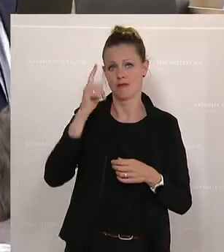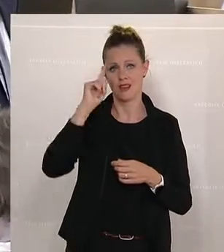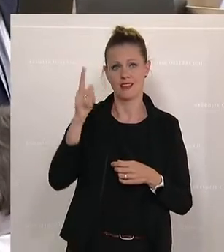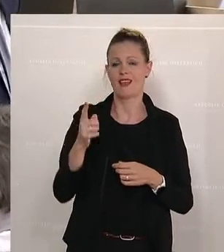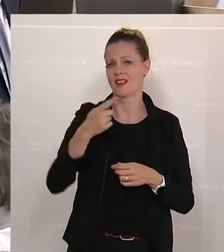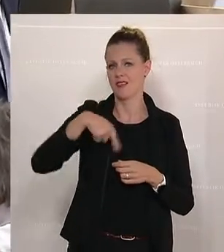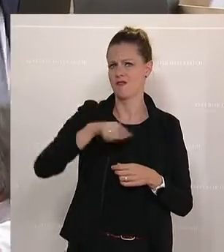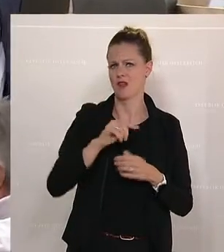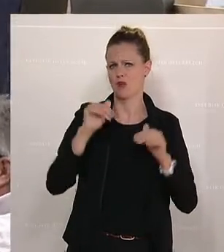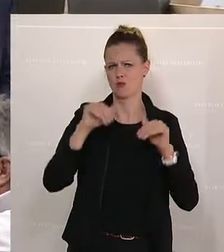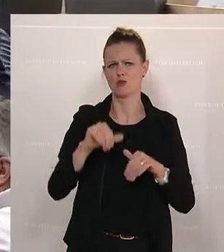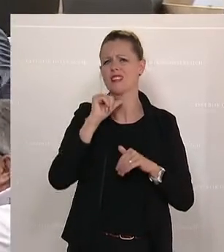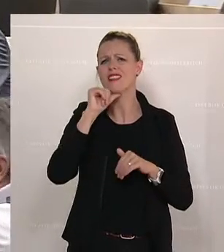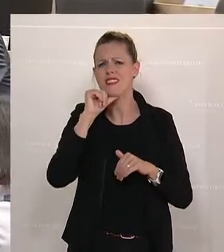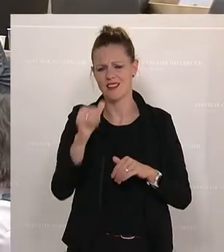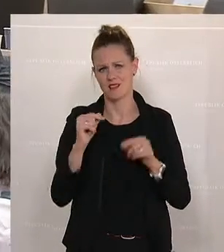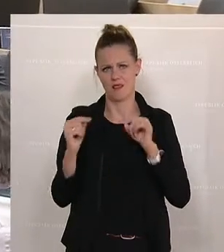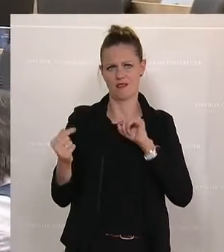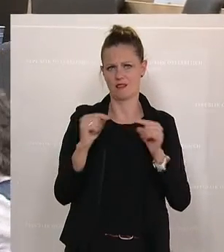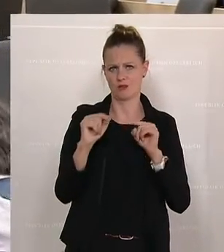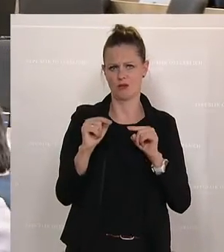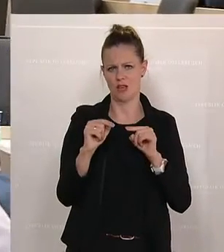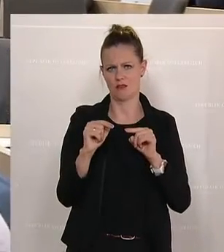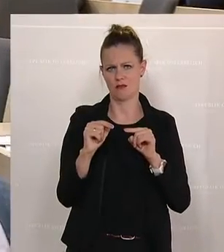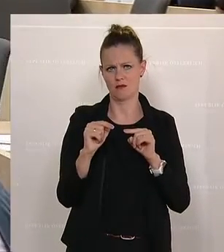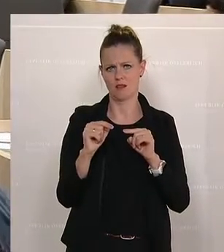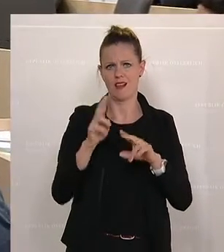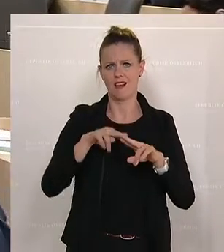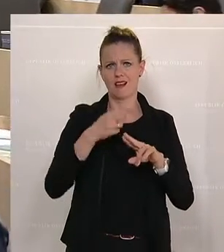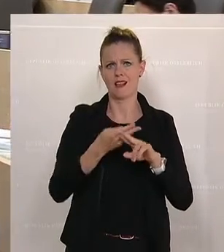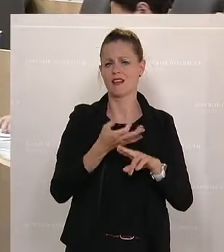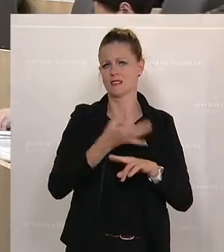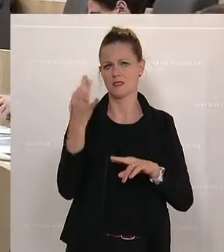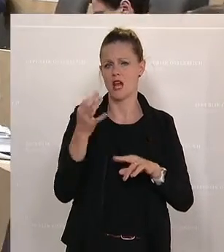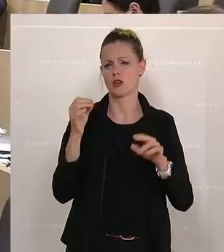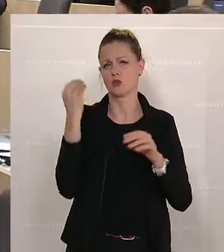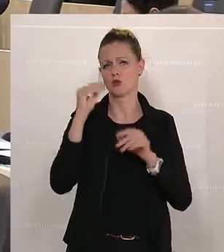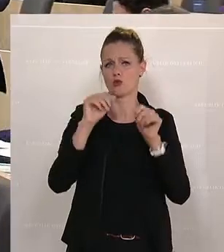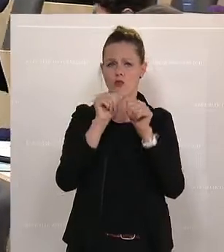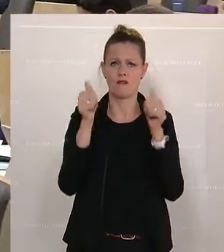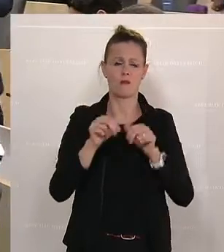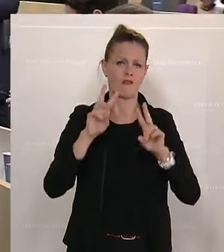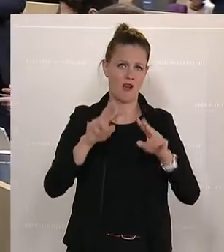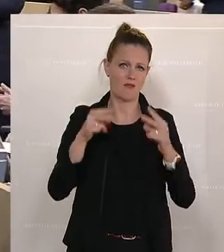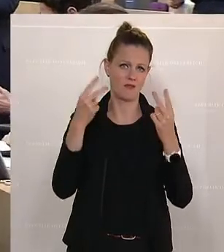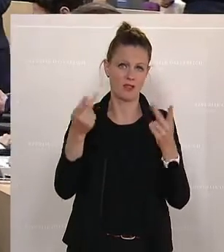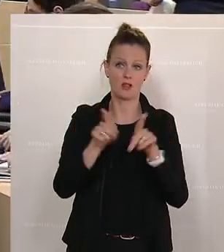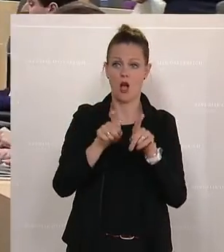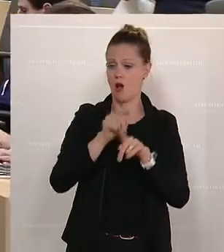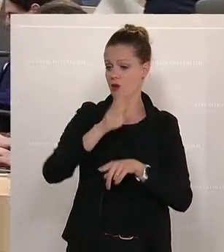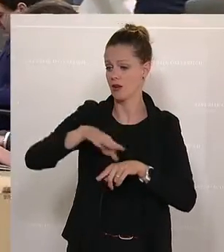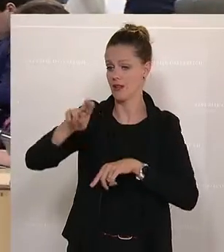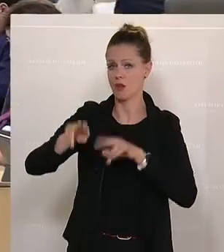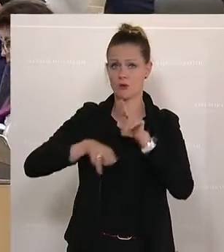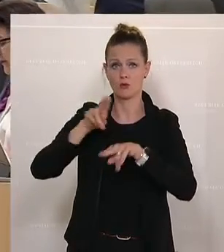sicher nicht darüber diskutieren, wie wichtig der Ausbau von ganztägigen Schulformen und Kinderbetreuung auch im